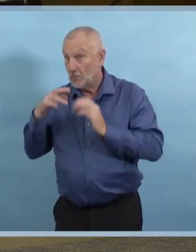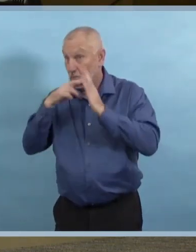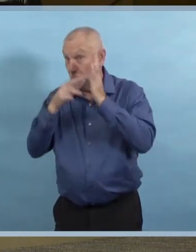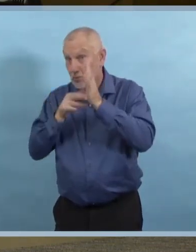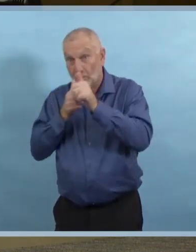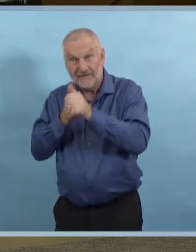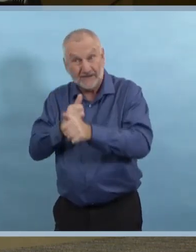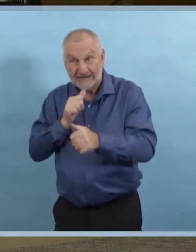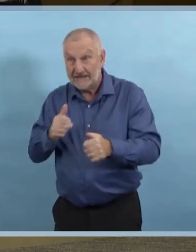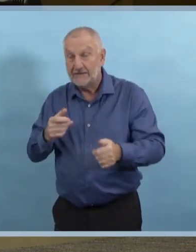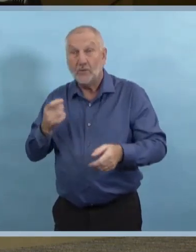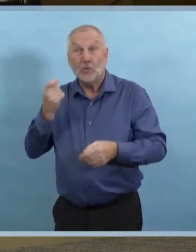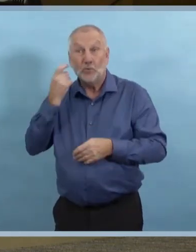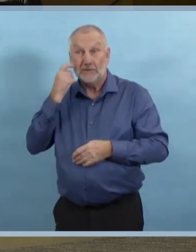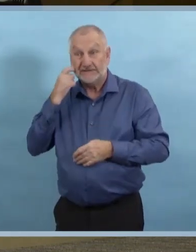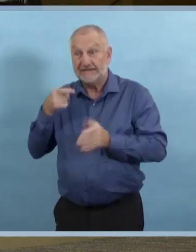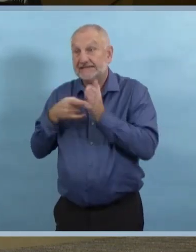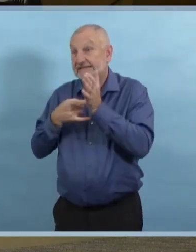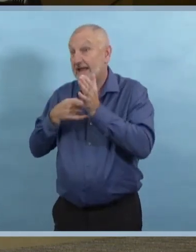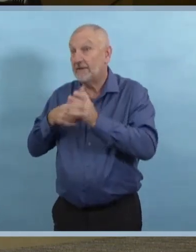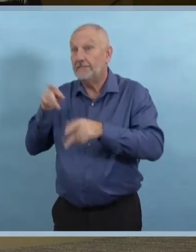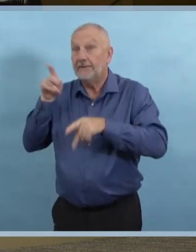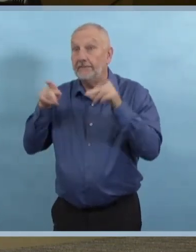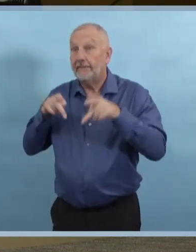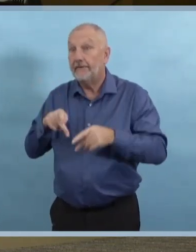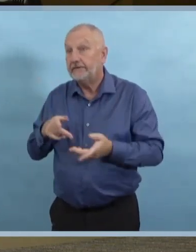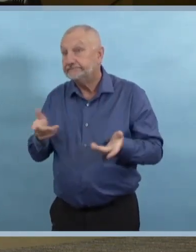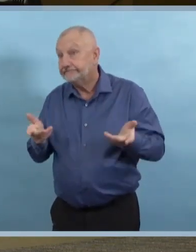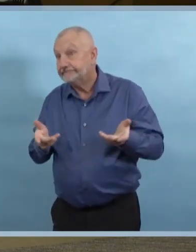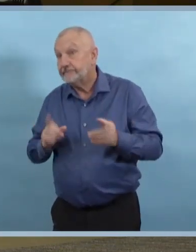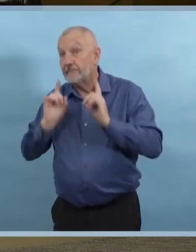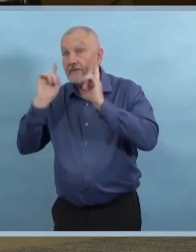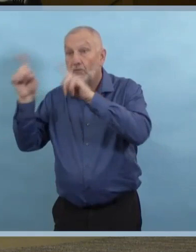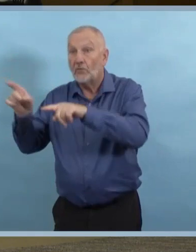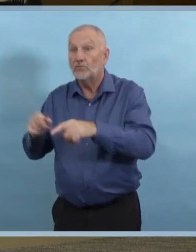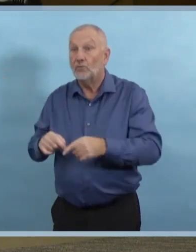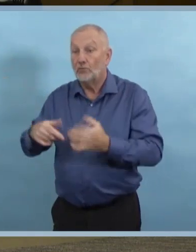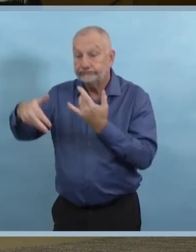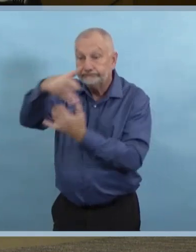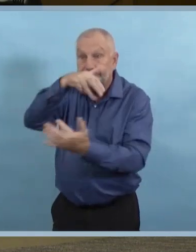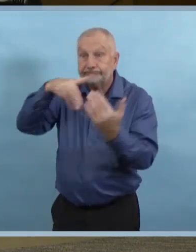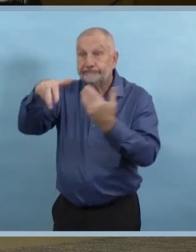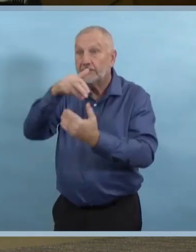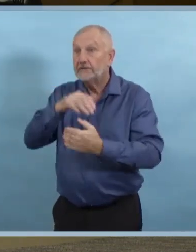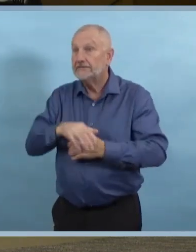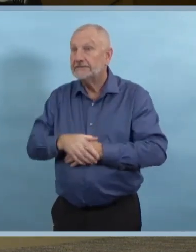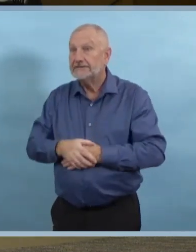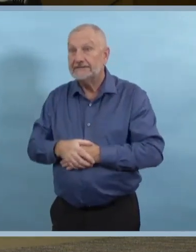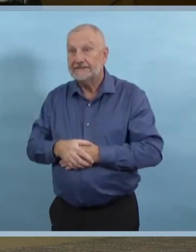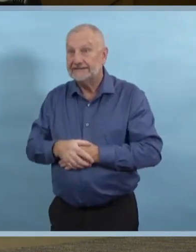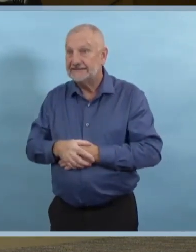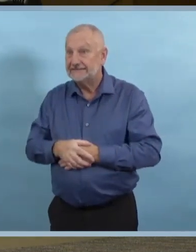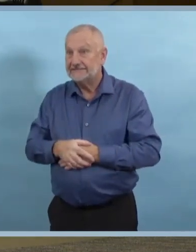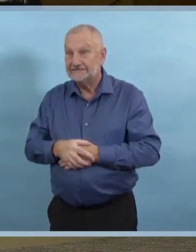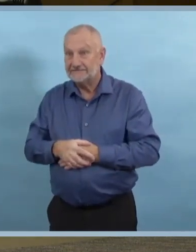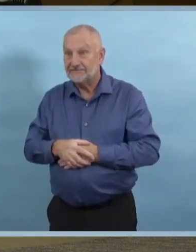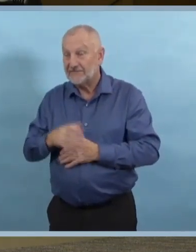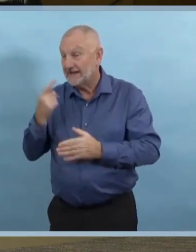Dans ces exemples que vous avez énumérés, quel genre de mesures d'application sont prises?